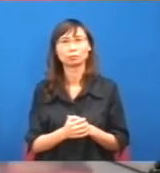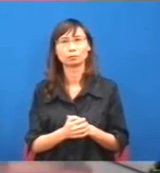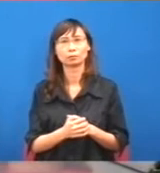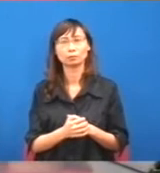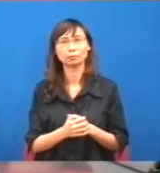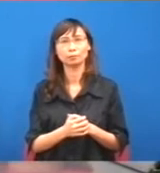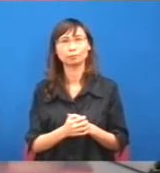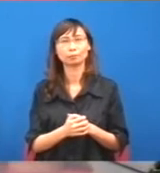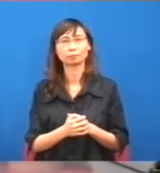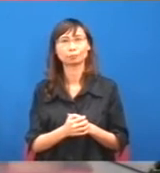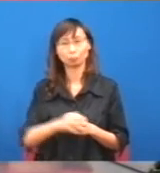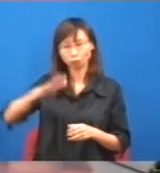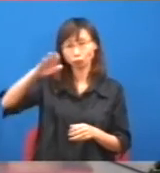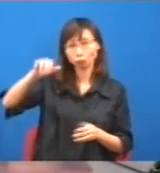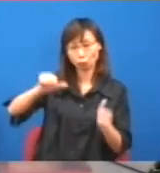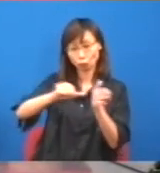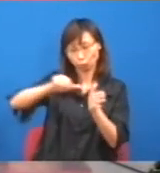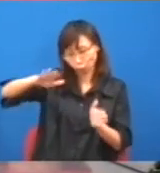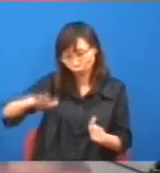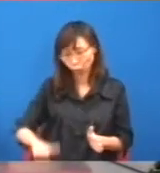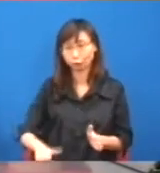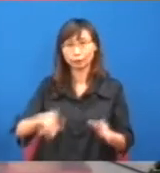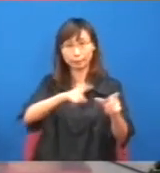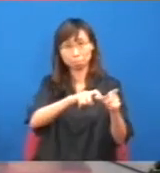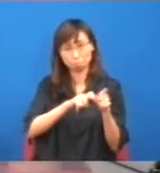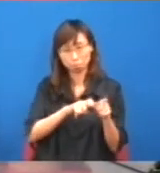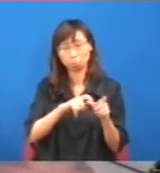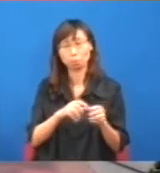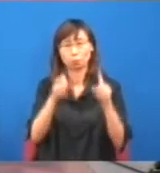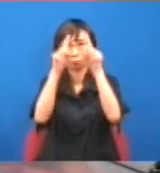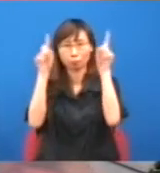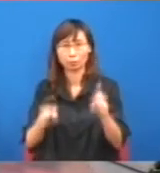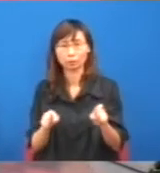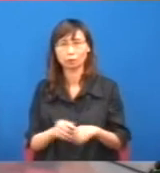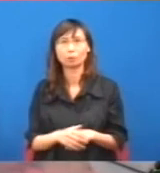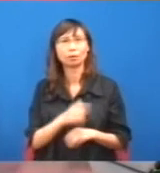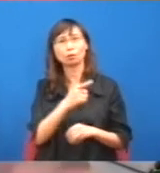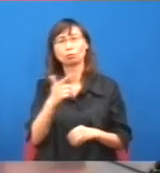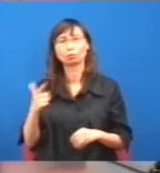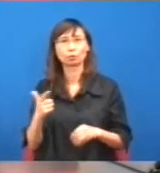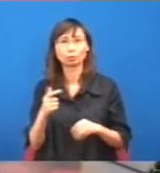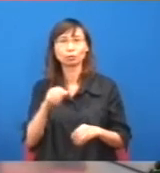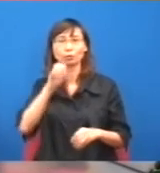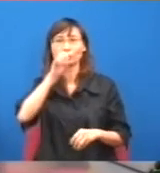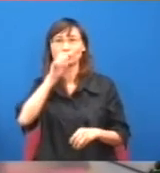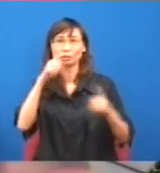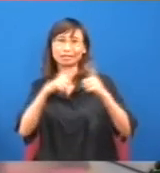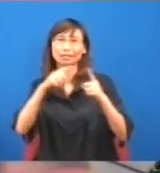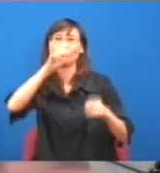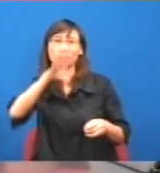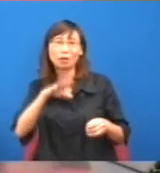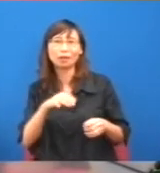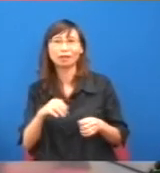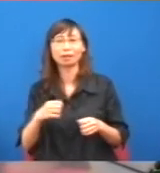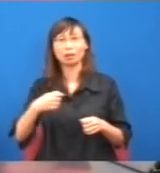講另一個問題,最低工資的問題,現在最低工資,很多人都說成功爭取了,大家爭著認,當